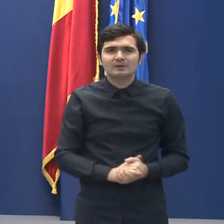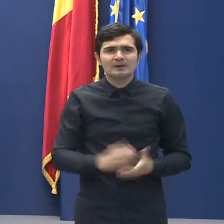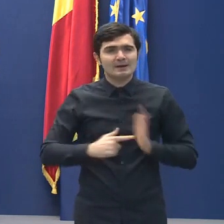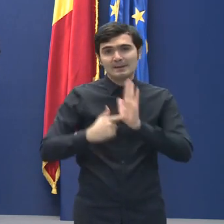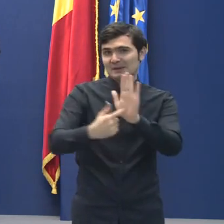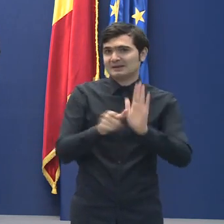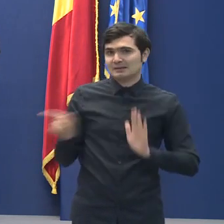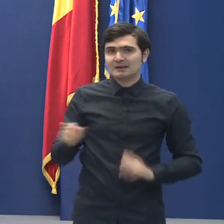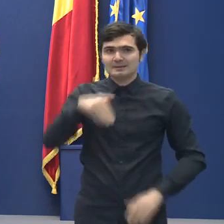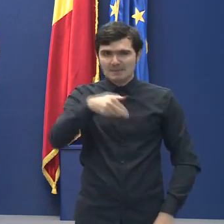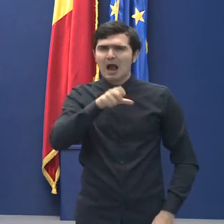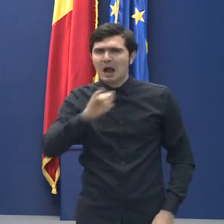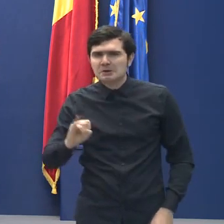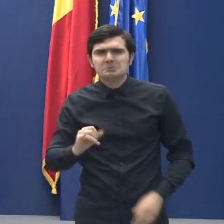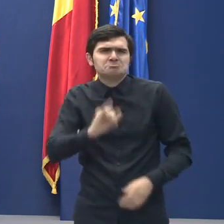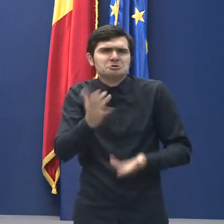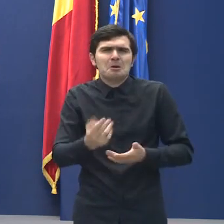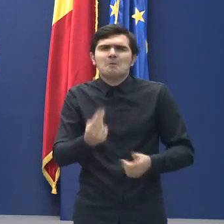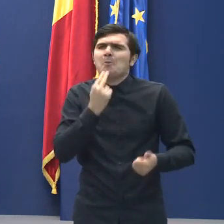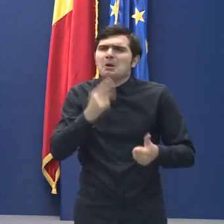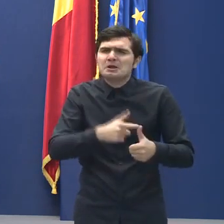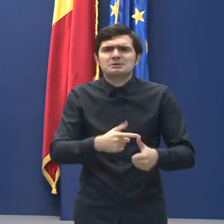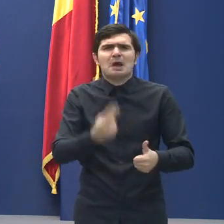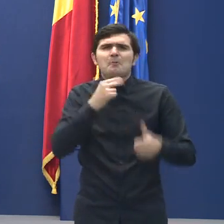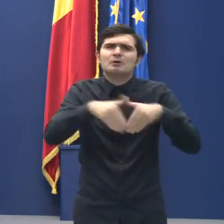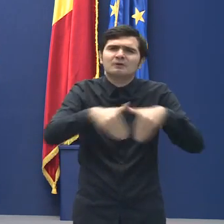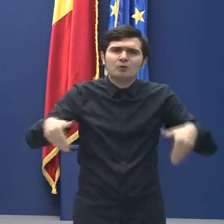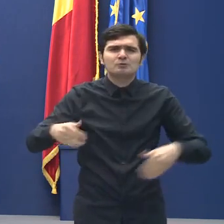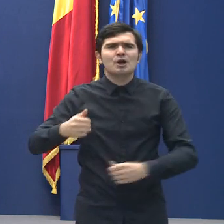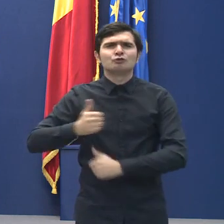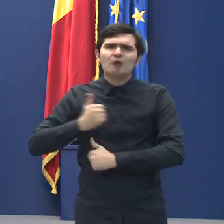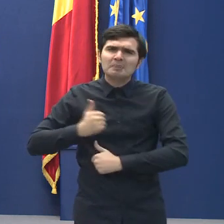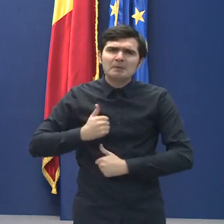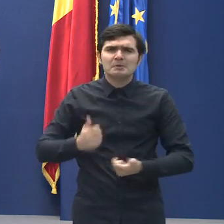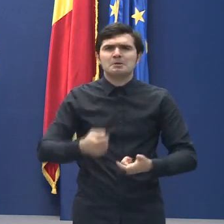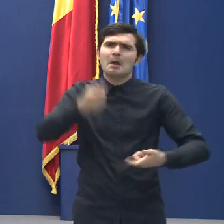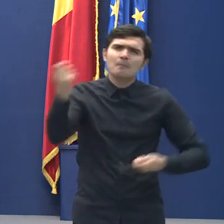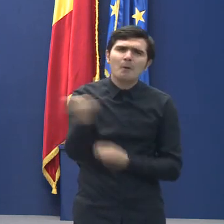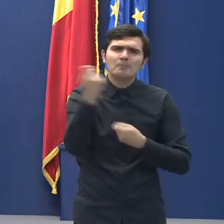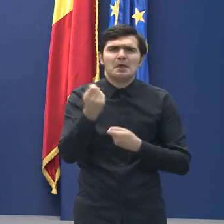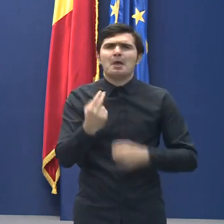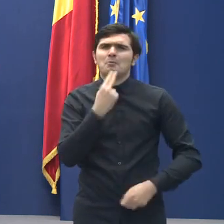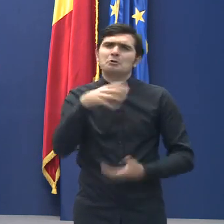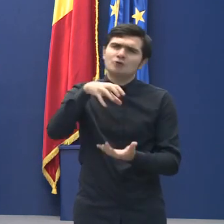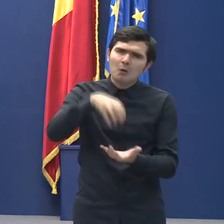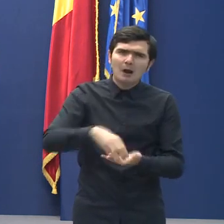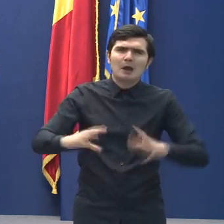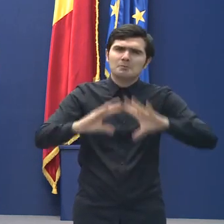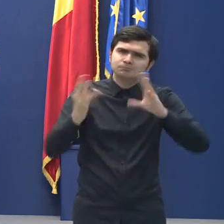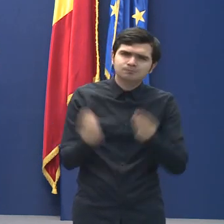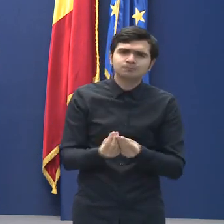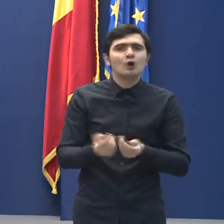Afacerilor Interne, Poliție, Poliție de Frontieră, Jandarmerie, Pompieri, Poliție Locală,